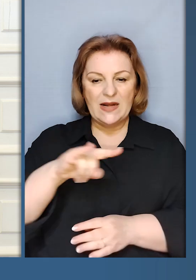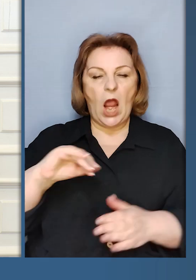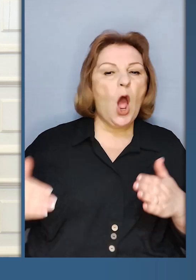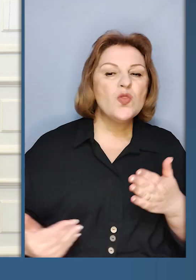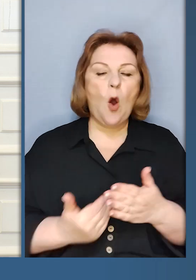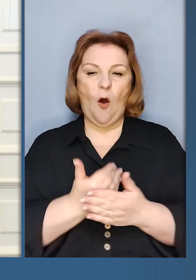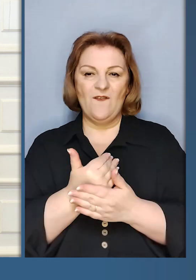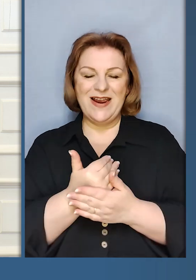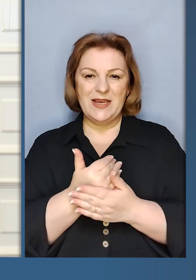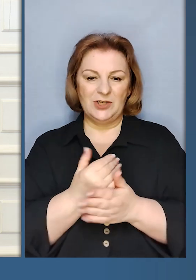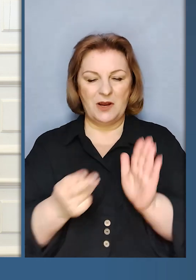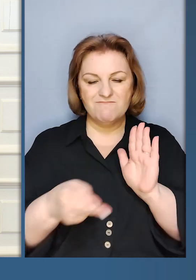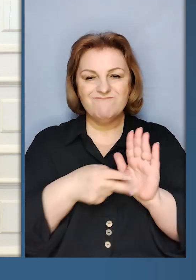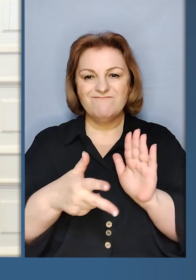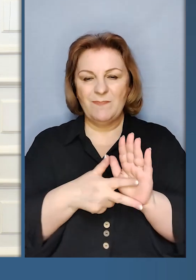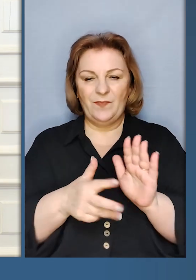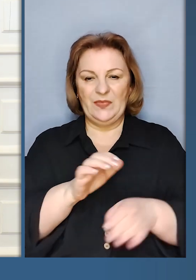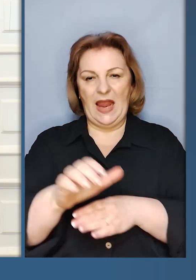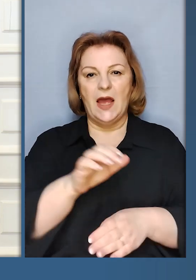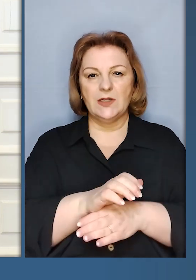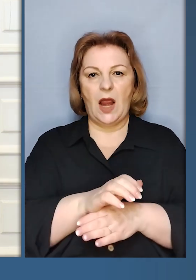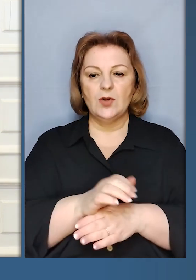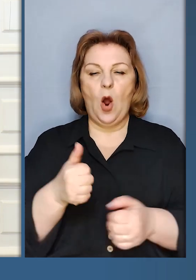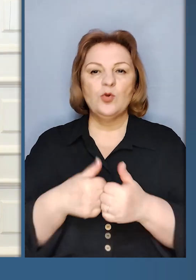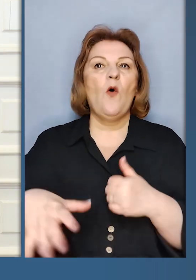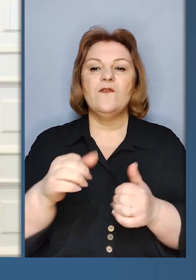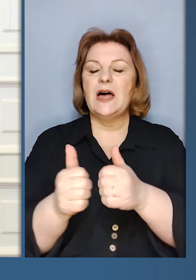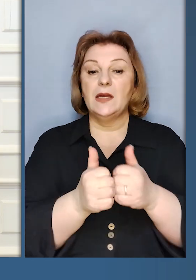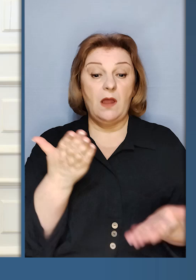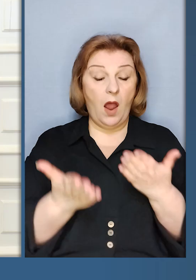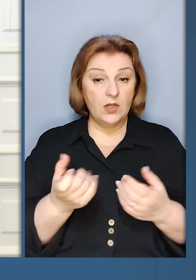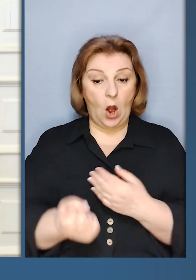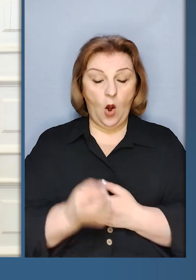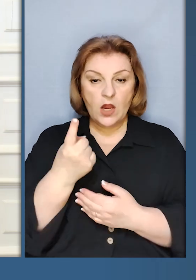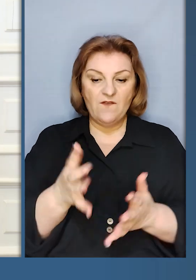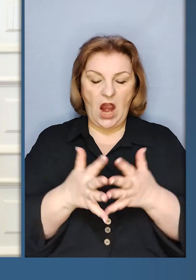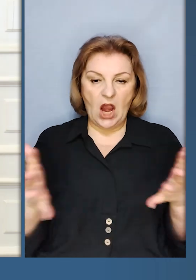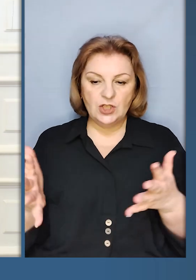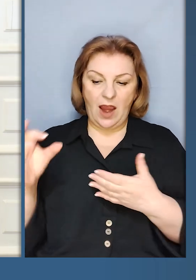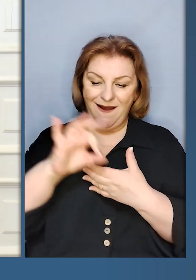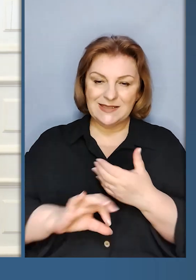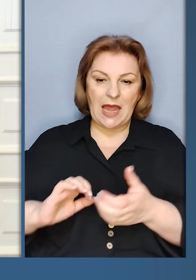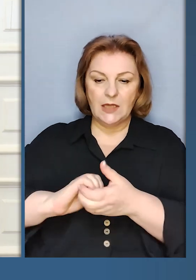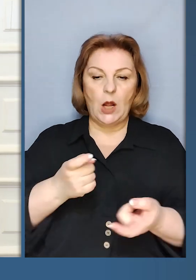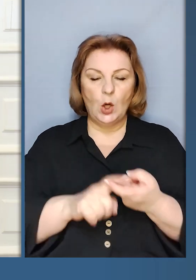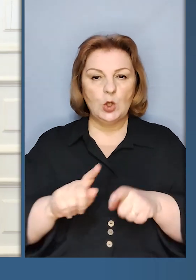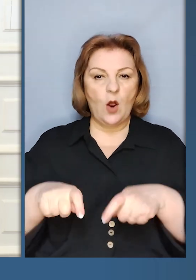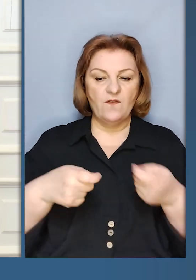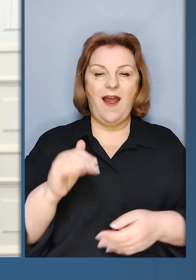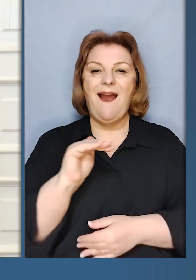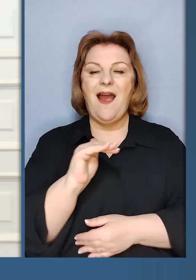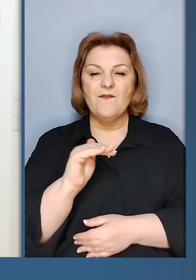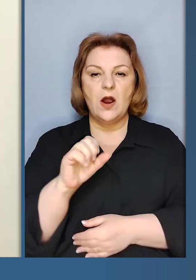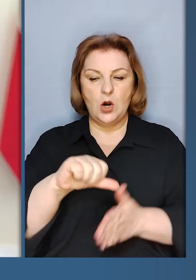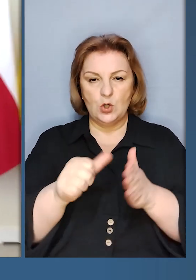новішої генерації, до всіх союзників. Якщо виникне широка західна коаліція щодо